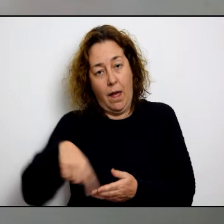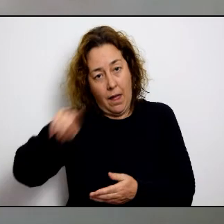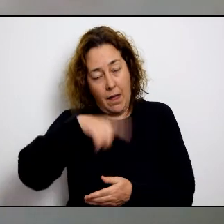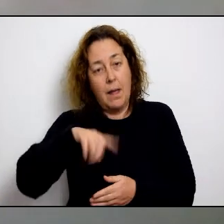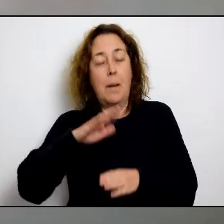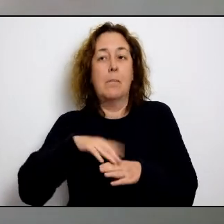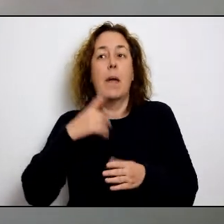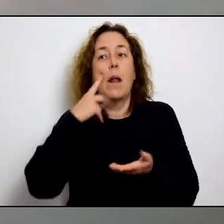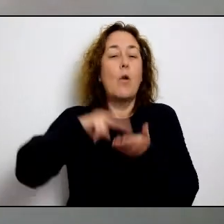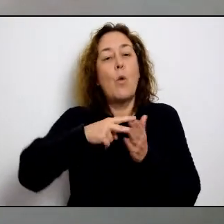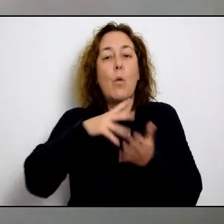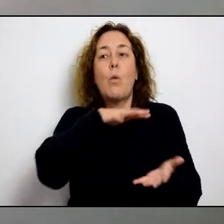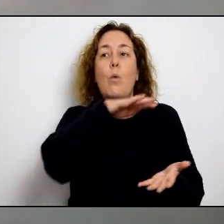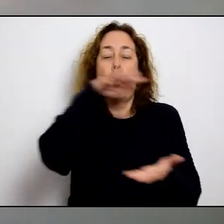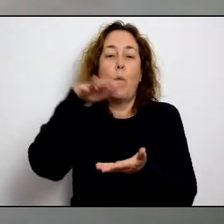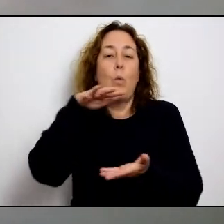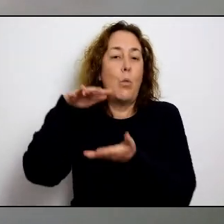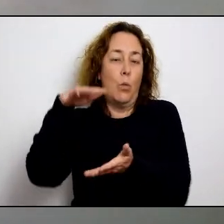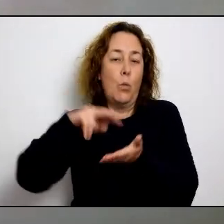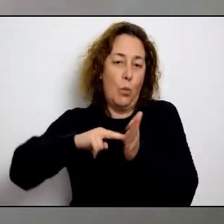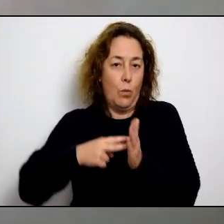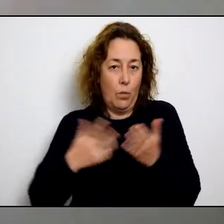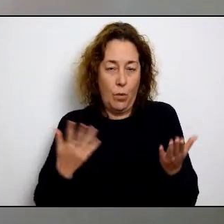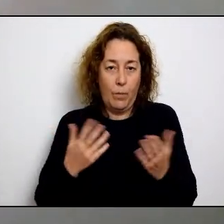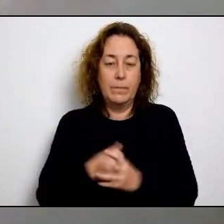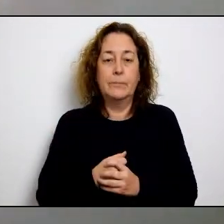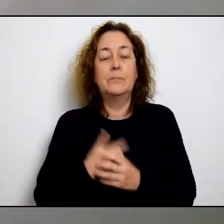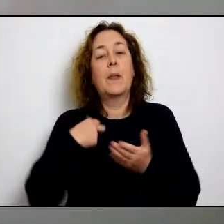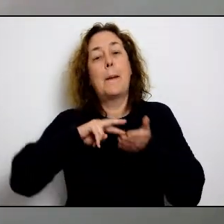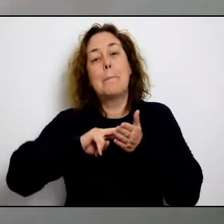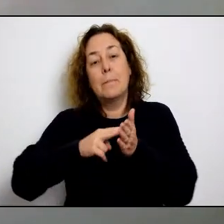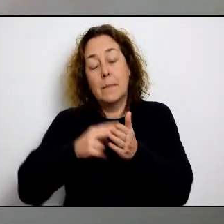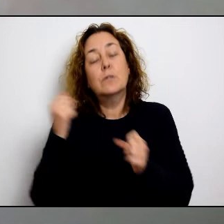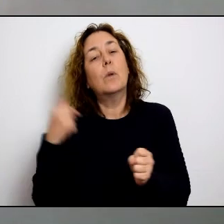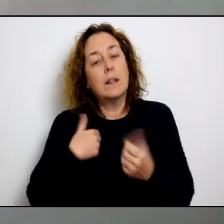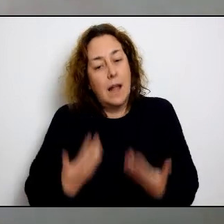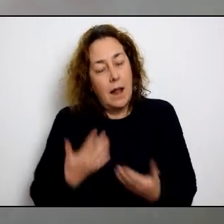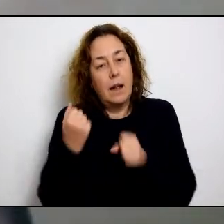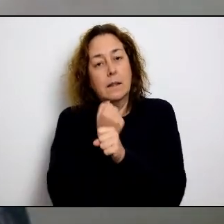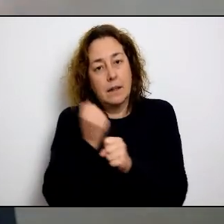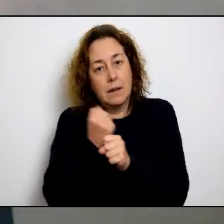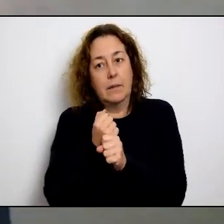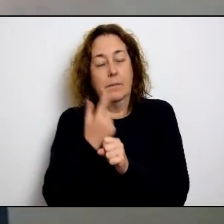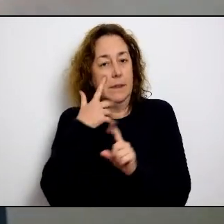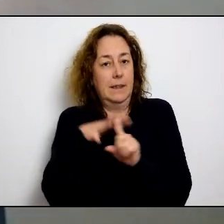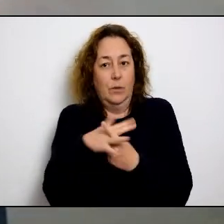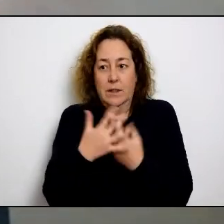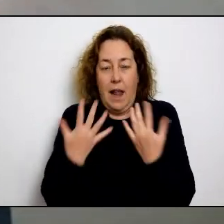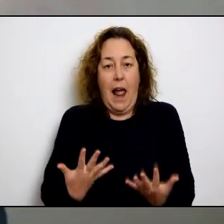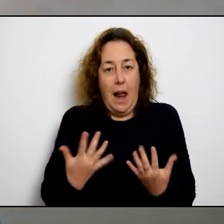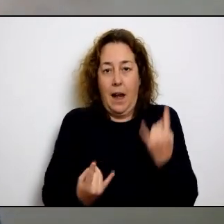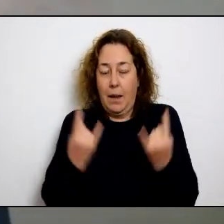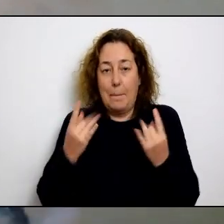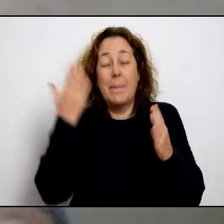es posaran a disposició a fons d'esfogaiva per tal de poder ajudar en aquests cercles i reconduir aquest estocatge. Són mesures